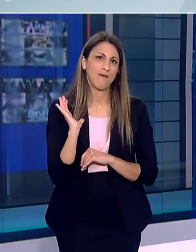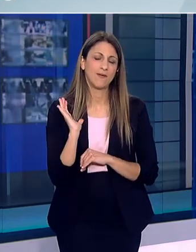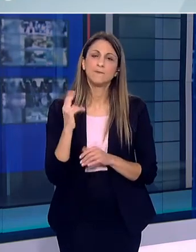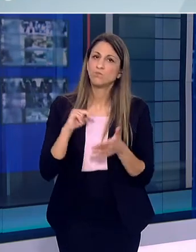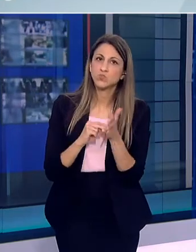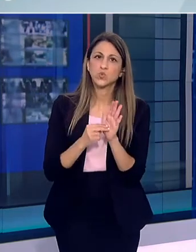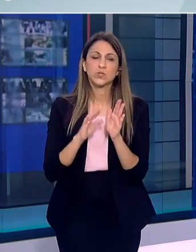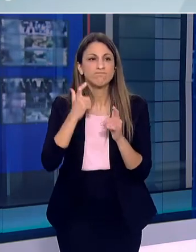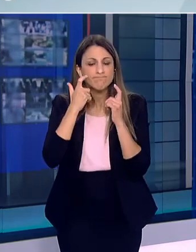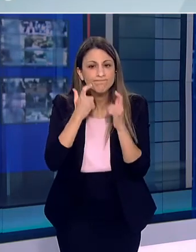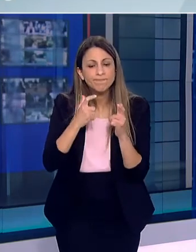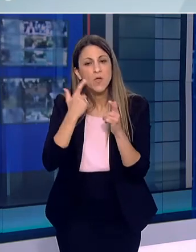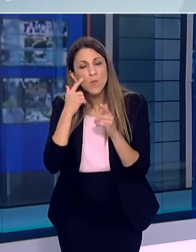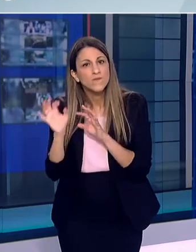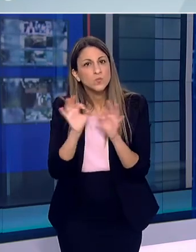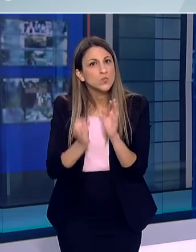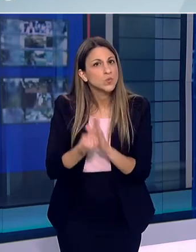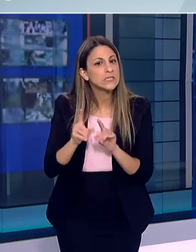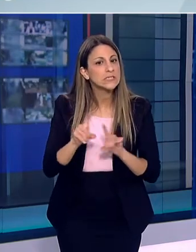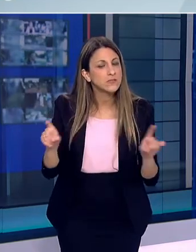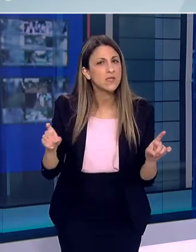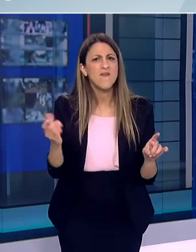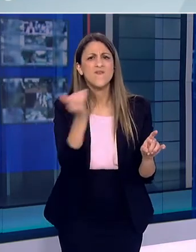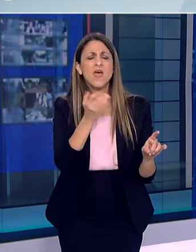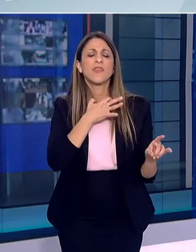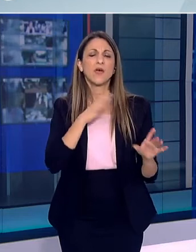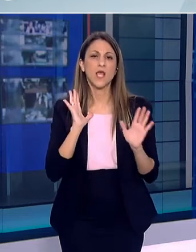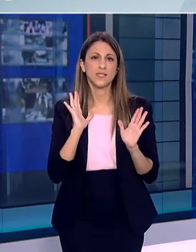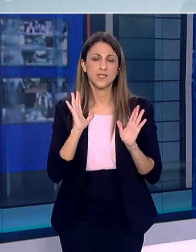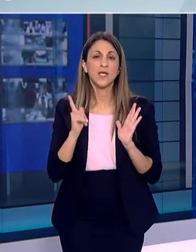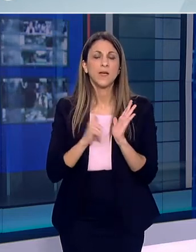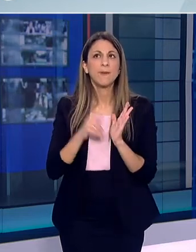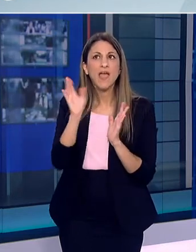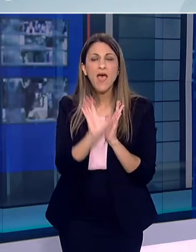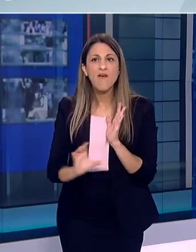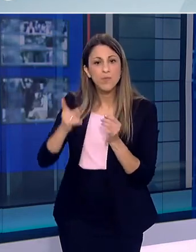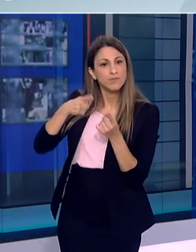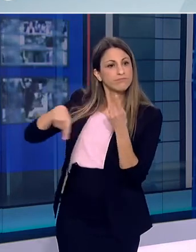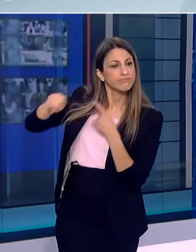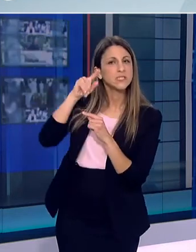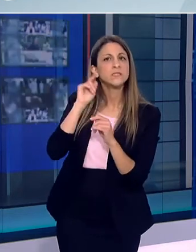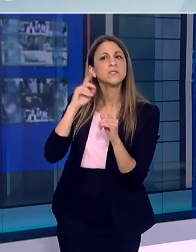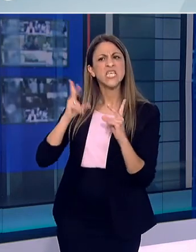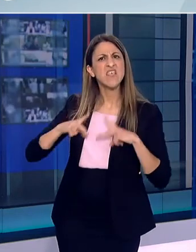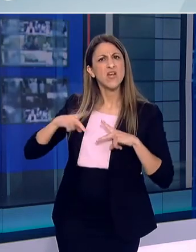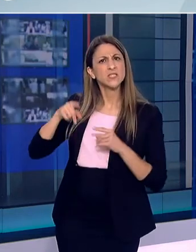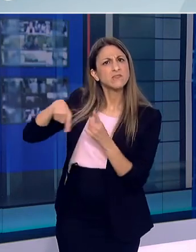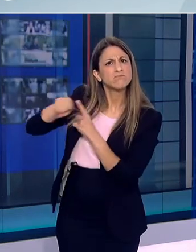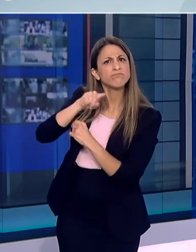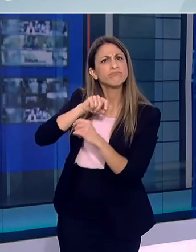Θέλει παρακολούσεις των επιστημικών ενδομένων Δεν θέλει βιασύνη Θέλει συμφωνία σε ευρωπαϊκό επίπεδο για κοινό Κοινή προμήθεια